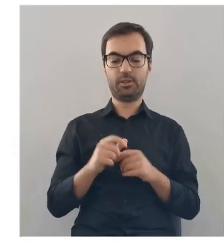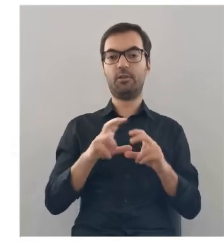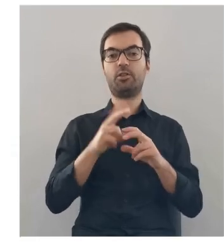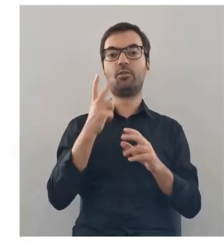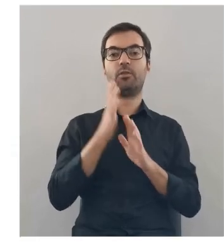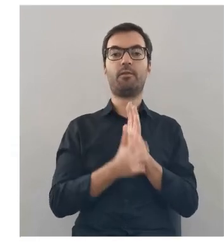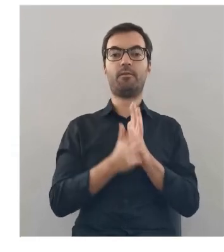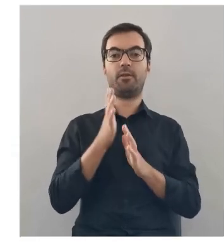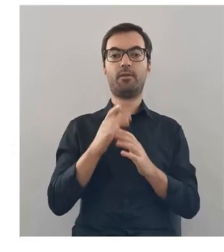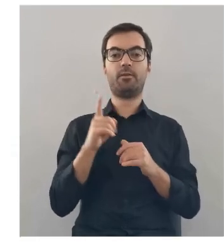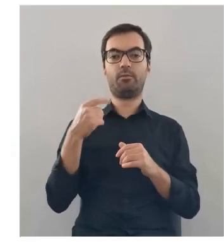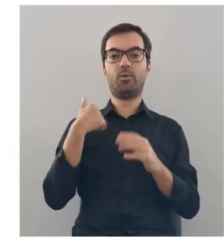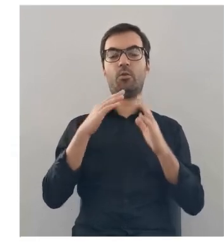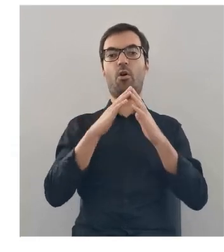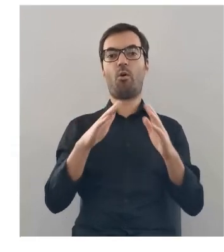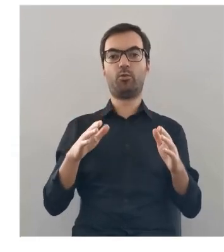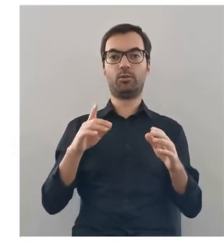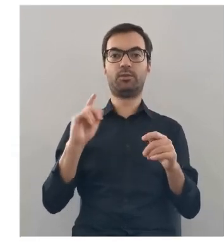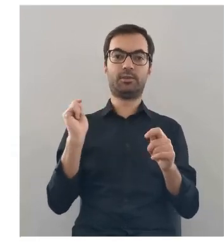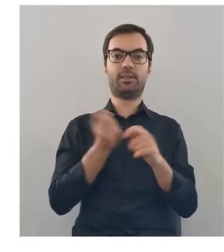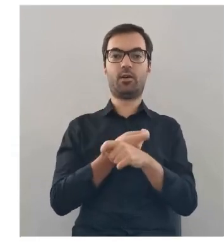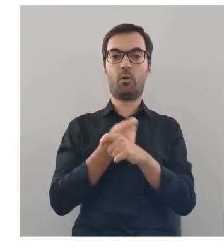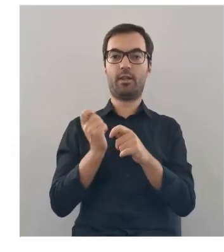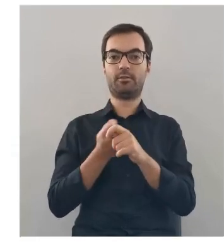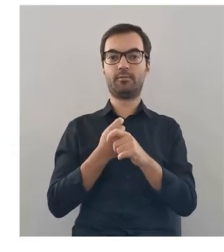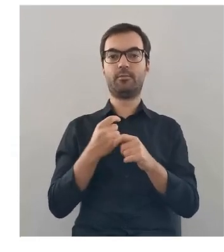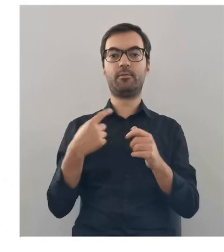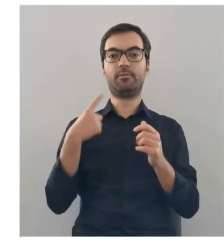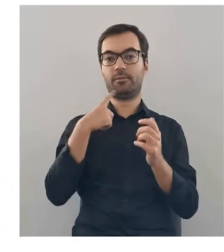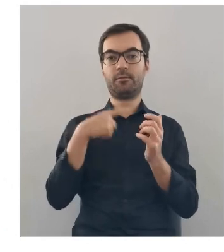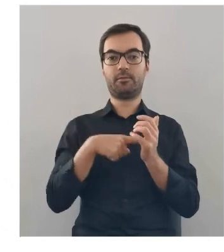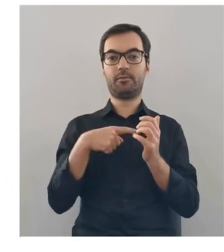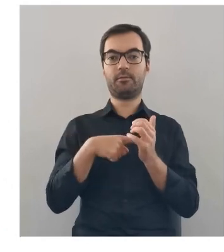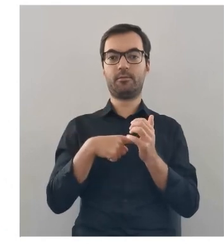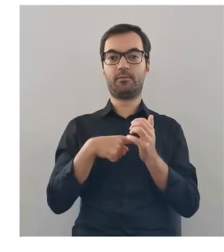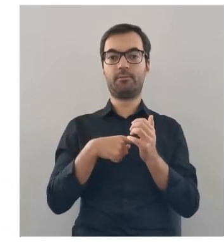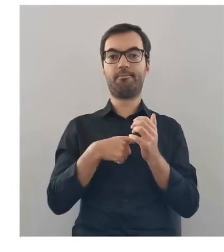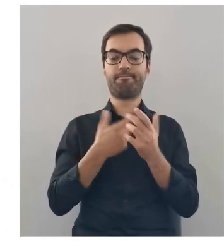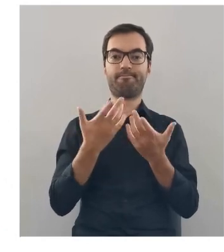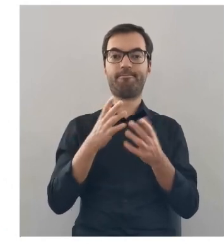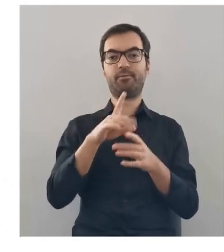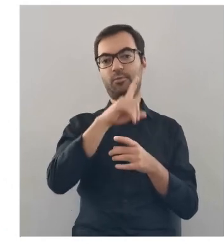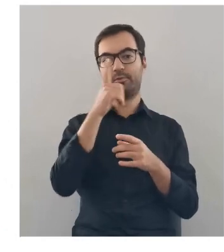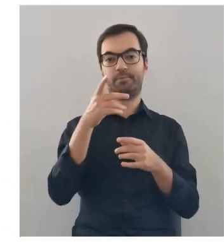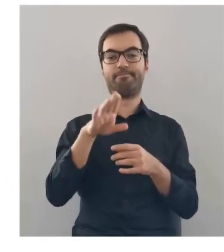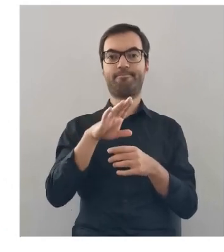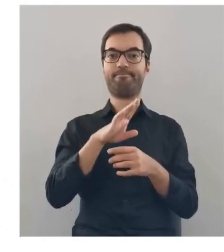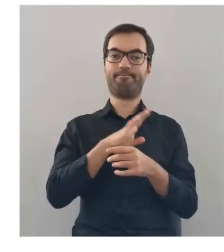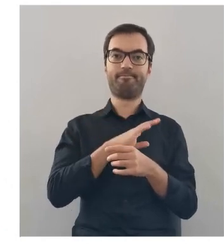a w czasie II wojny światowej był tam obóz zagłady. I właśnie tam przepadli,